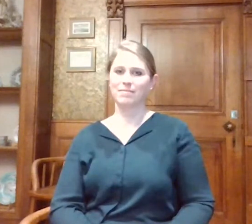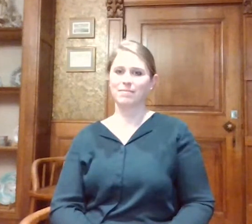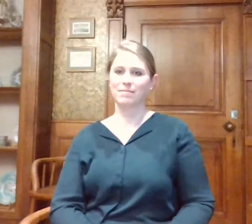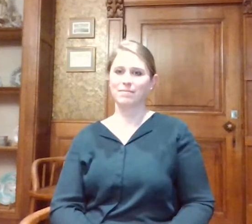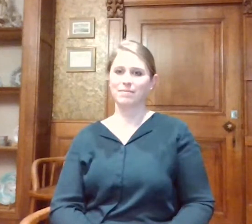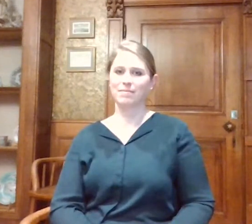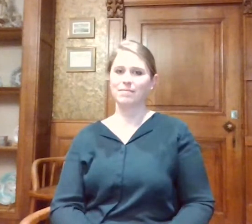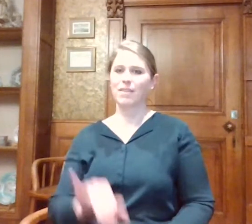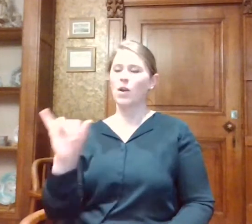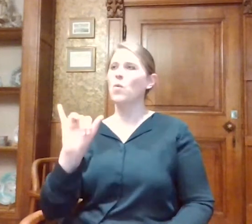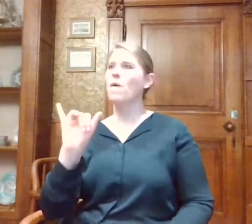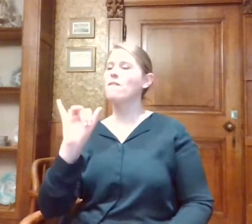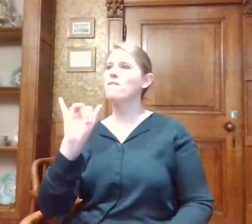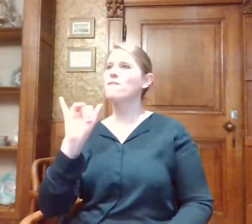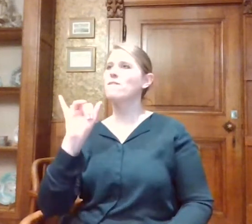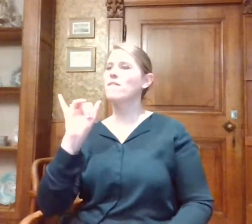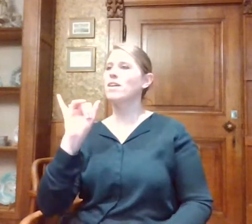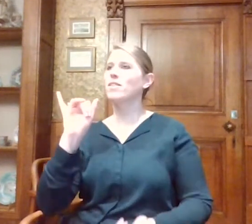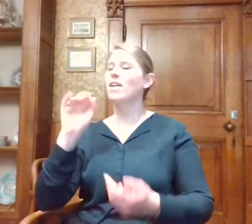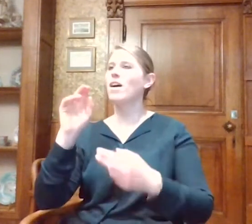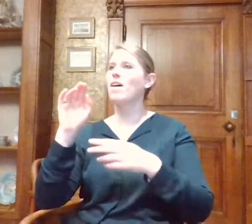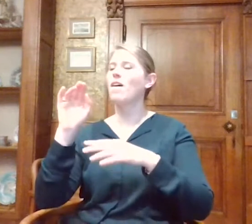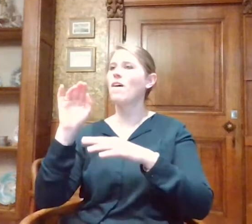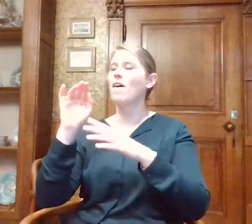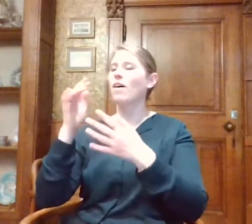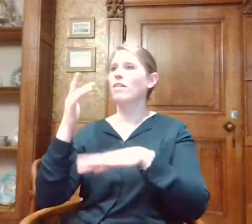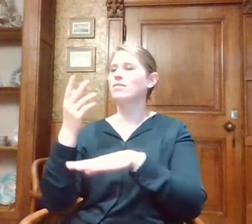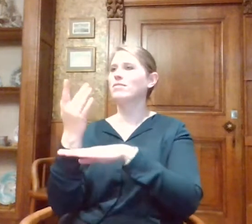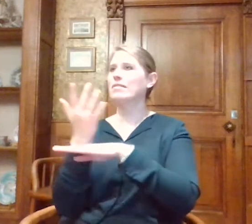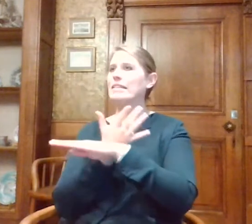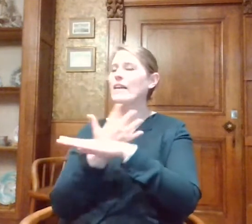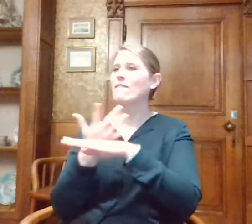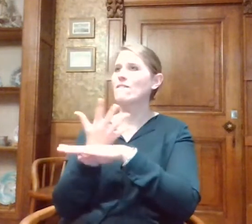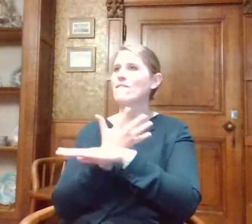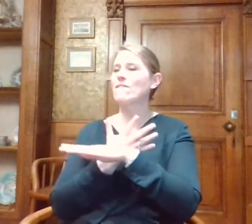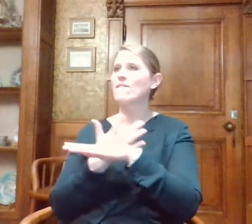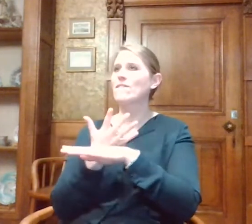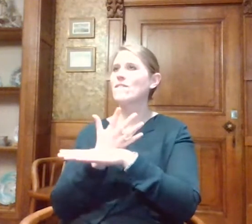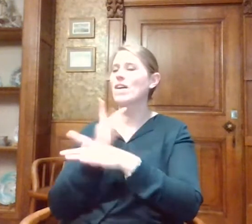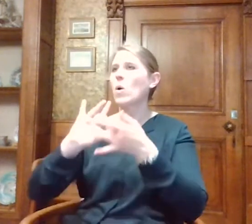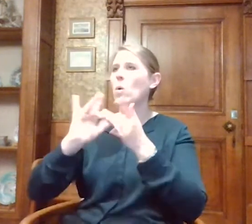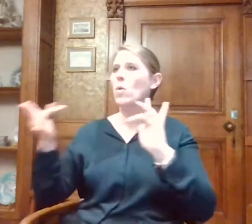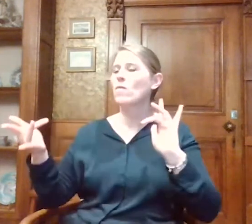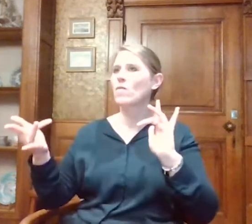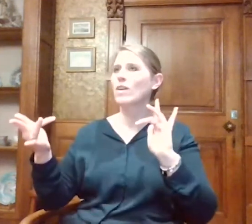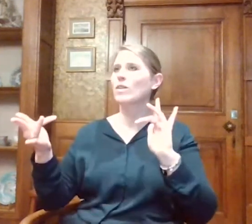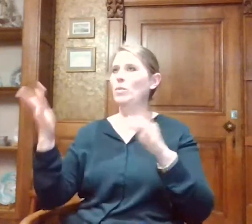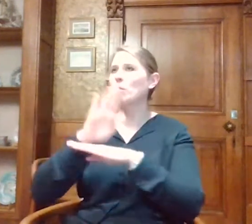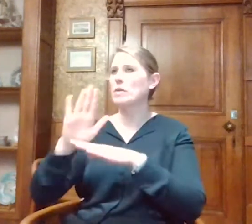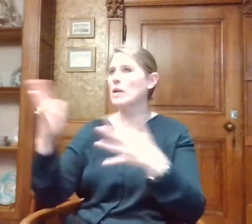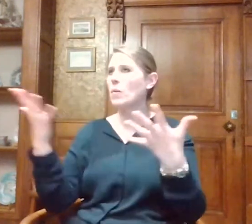En wat is een virtueel museum? Is dat dan een museum dat alleen online te zien is? Ja,